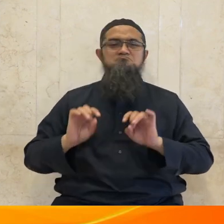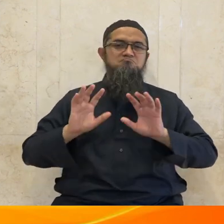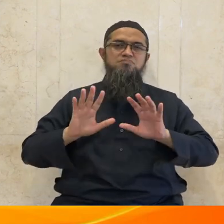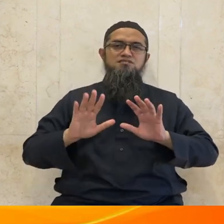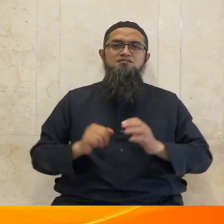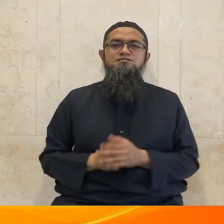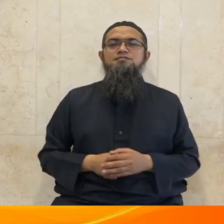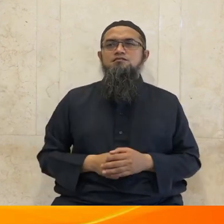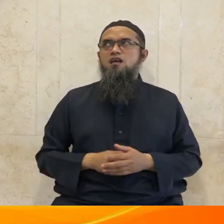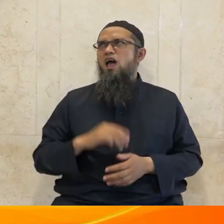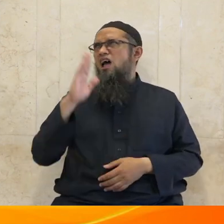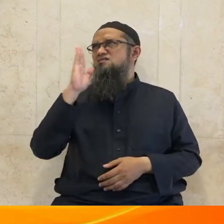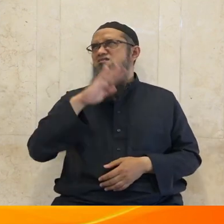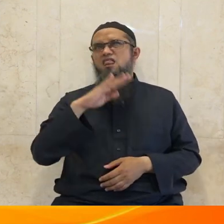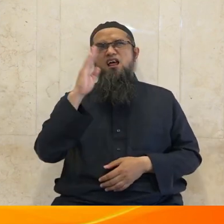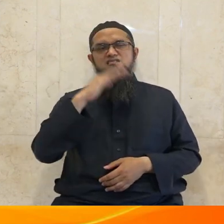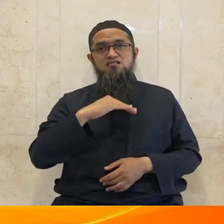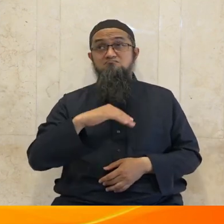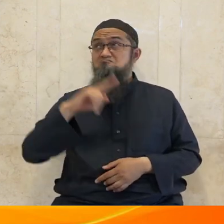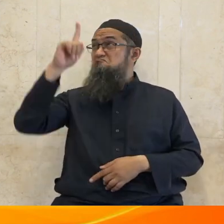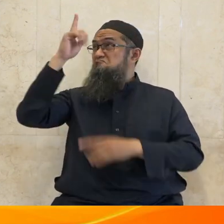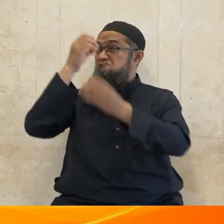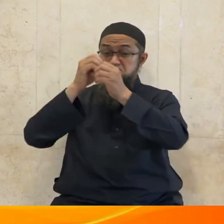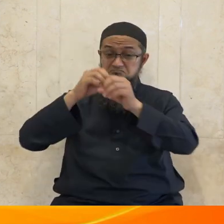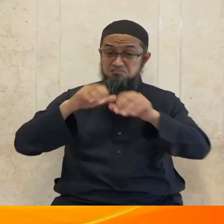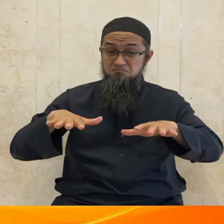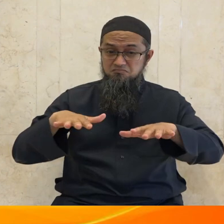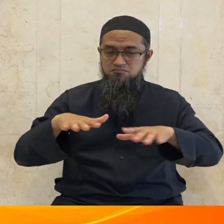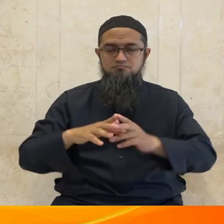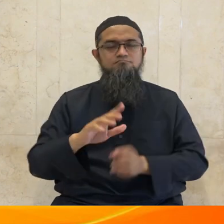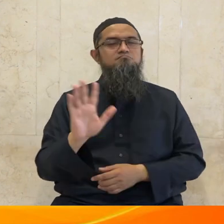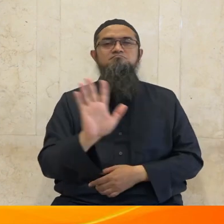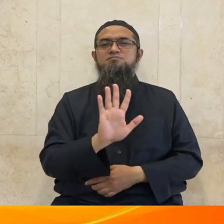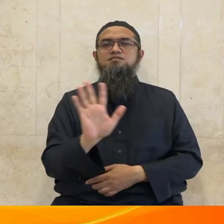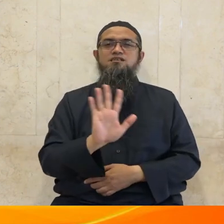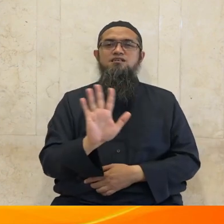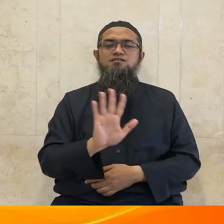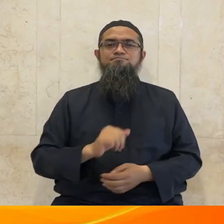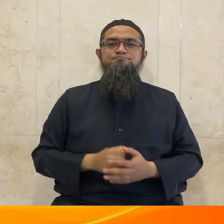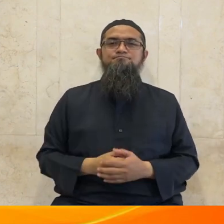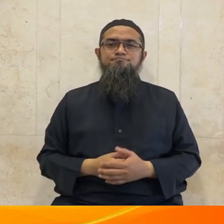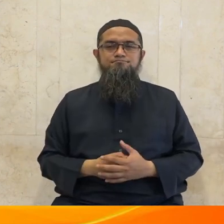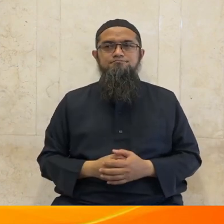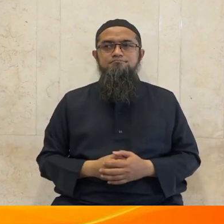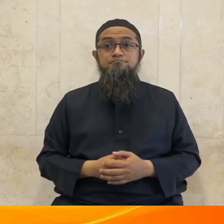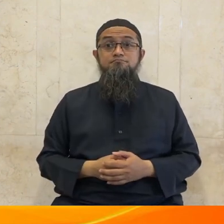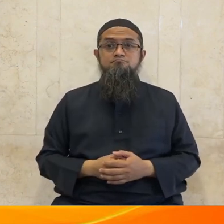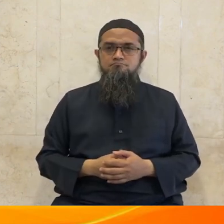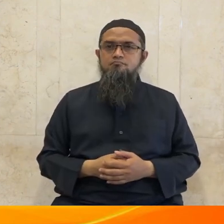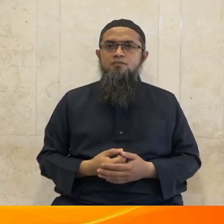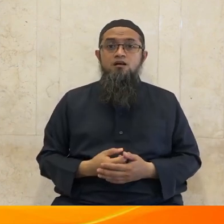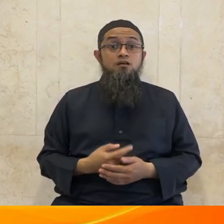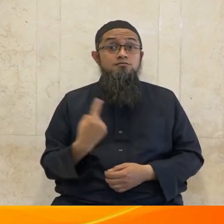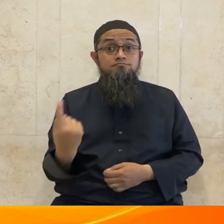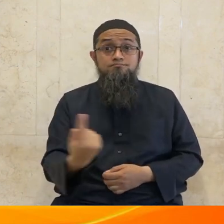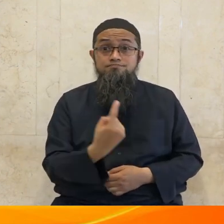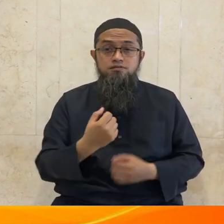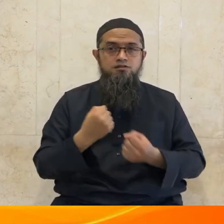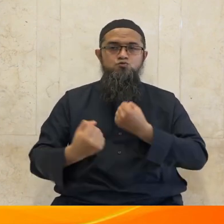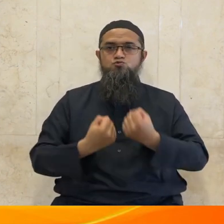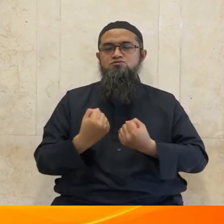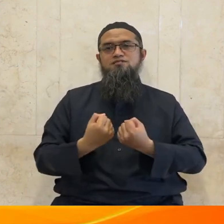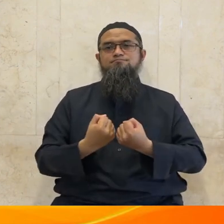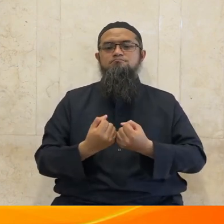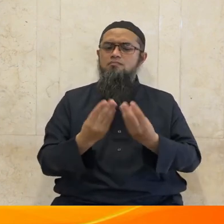senantiasa zikir mengingat Allah dalam kondisi apapun baik dalam kondisi berdiri duduk atau berbaring dan